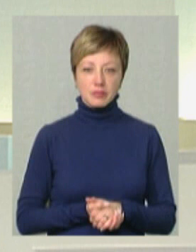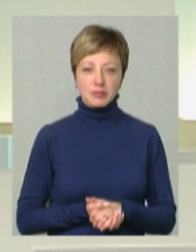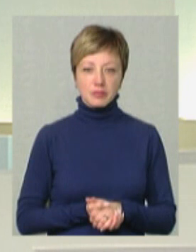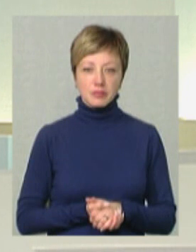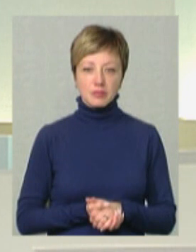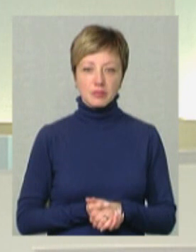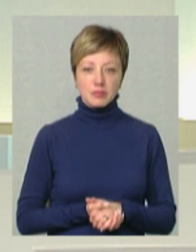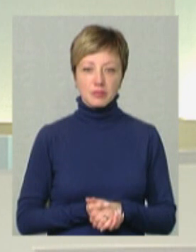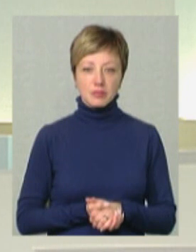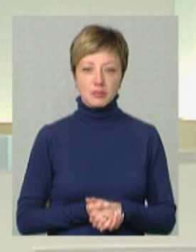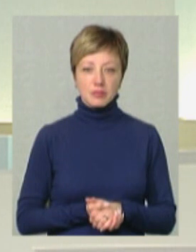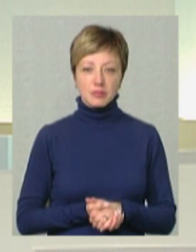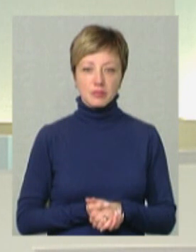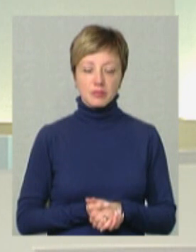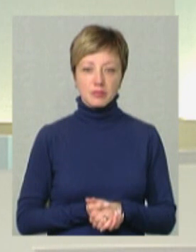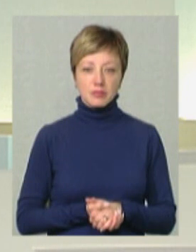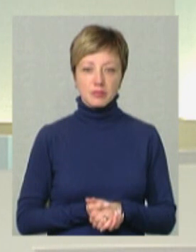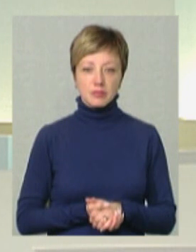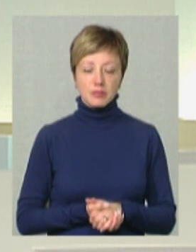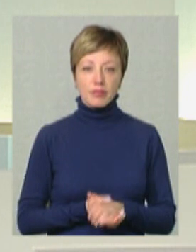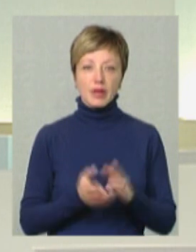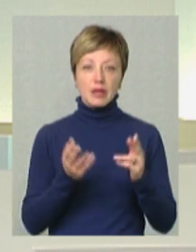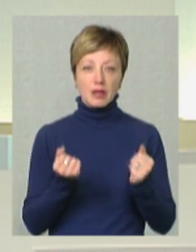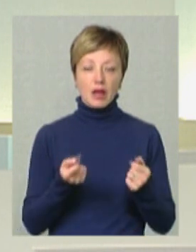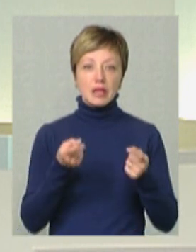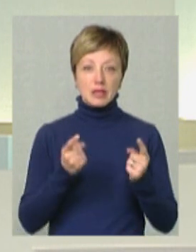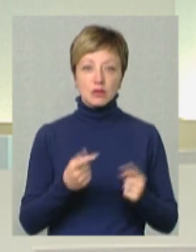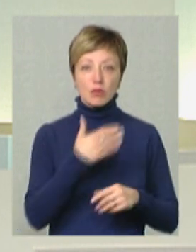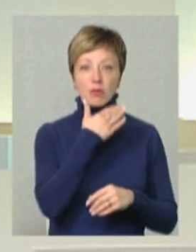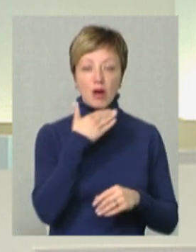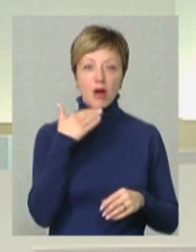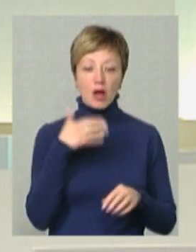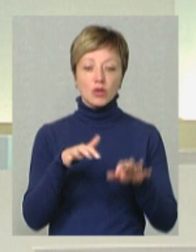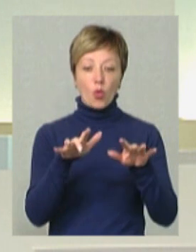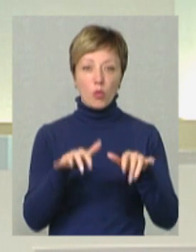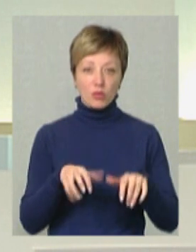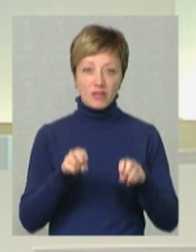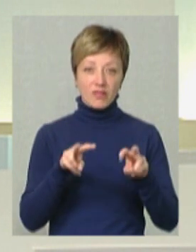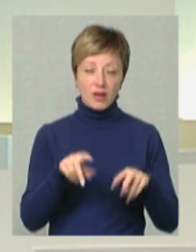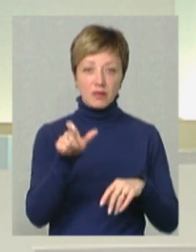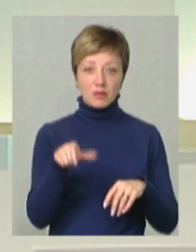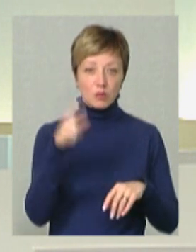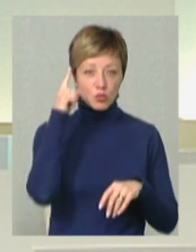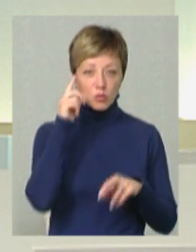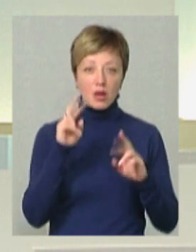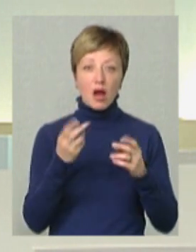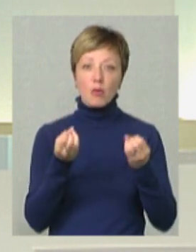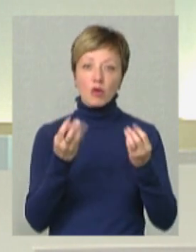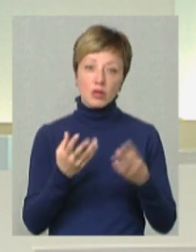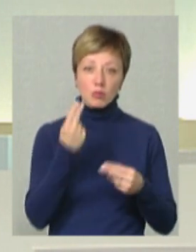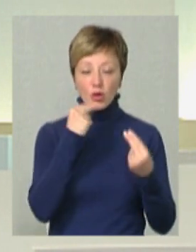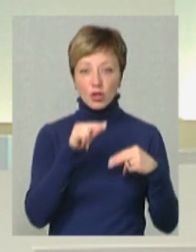багато IT-фахівців подумали, як ми можемо спростити життя або